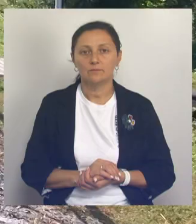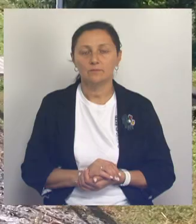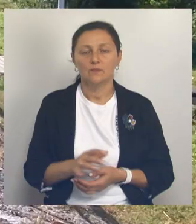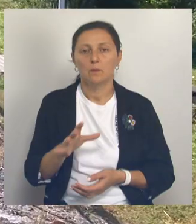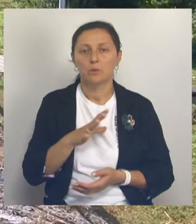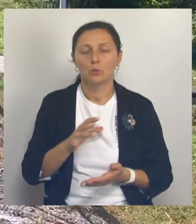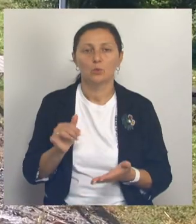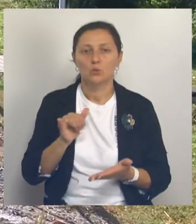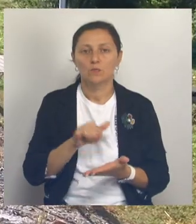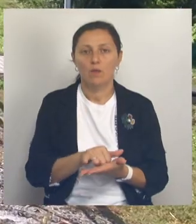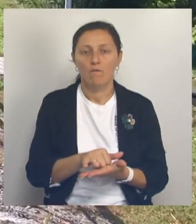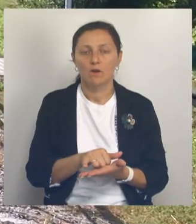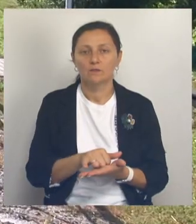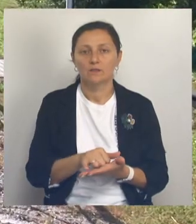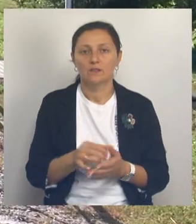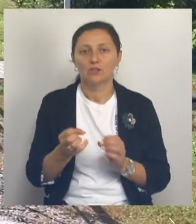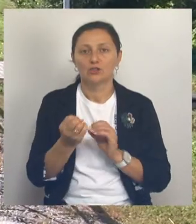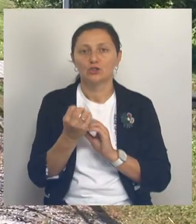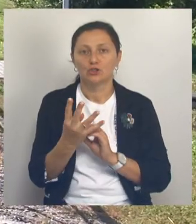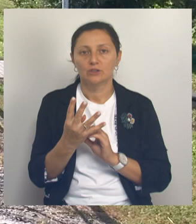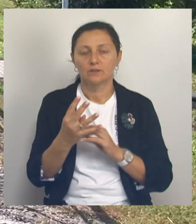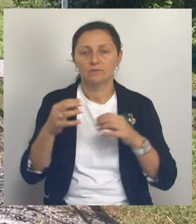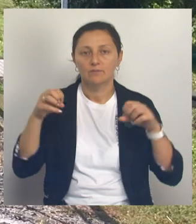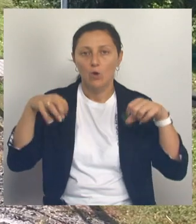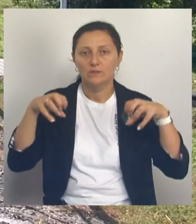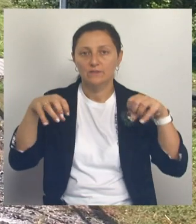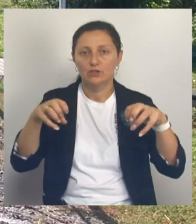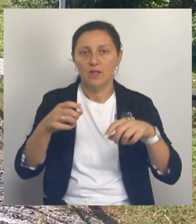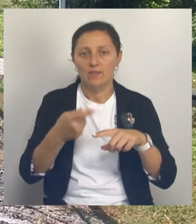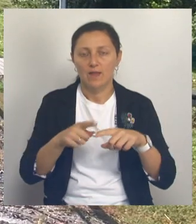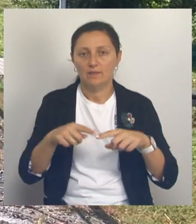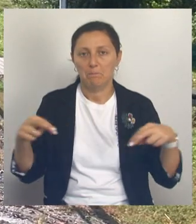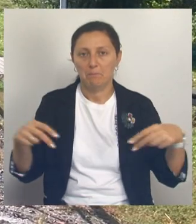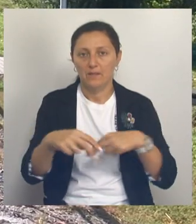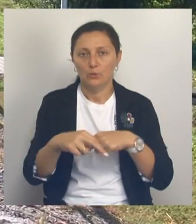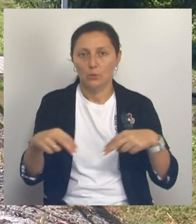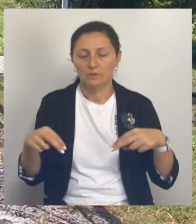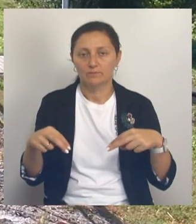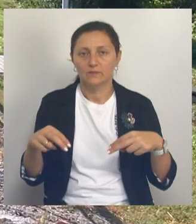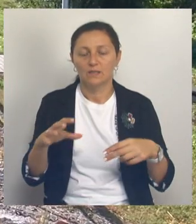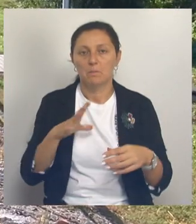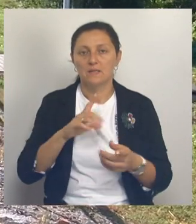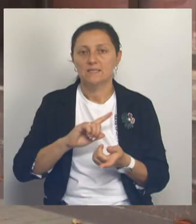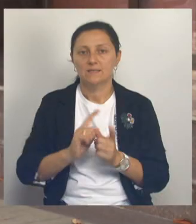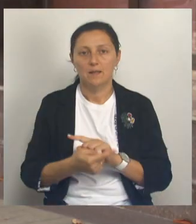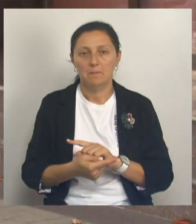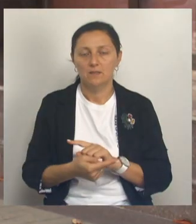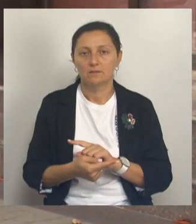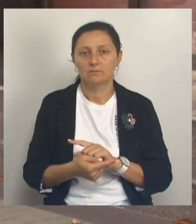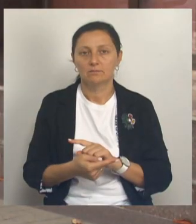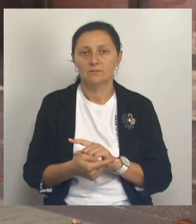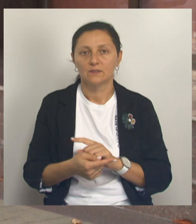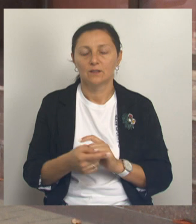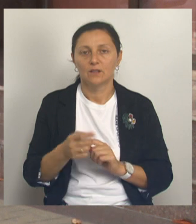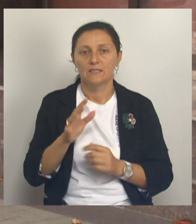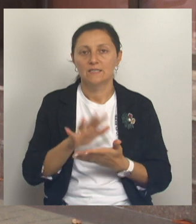были установлены 14 комплектов освещения на данных пешеходных переходах. Также заменены были вышедшие